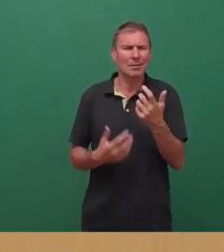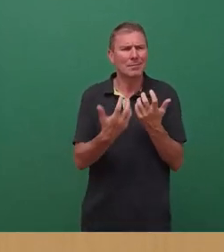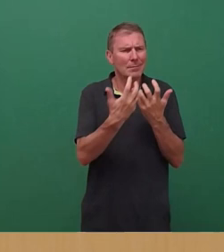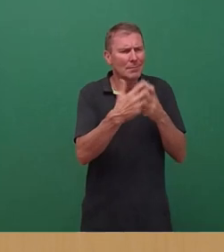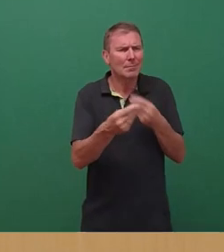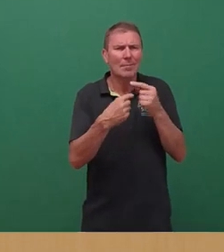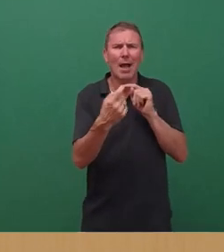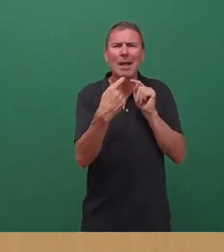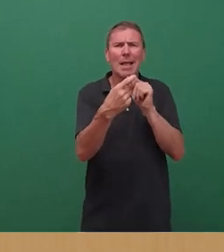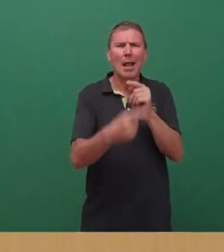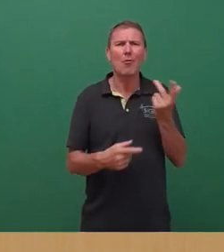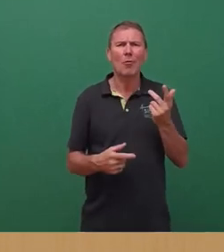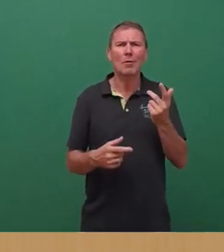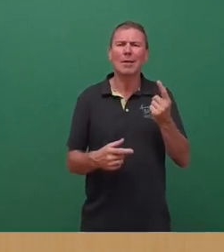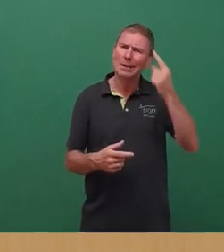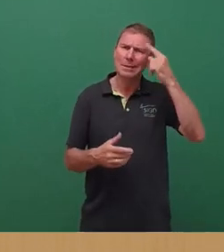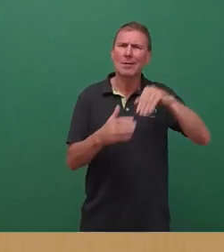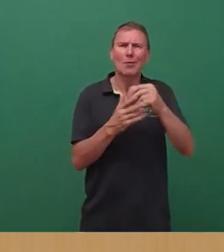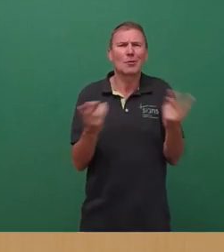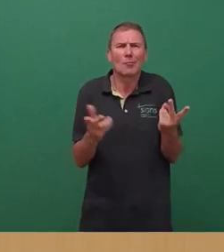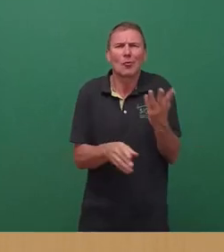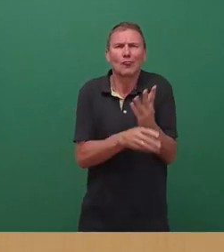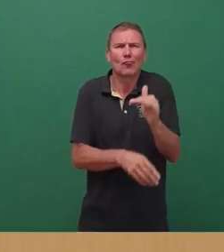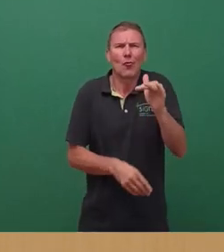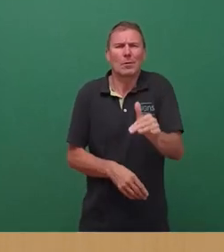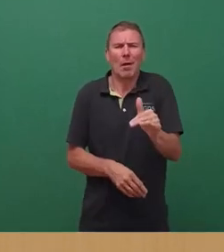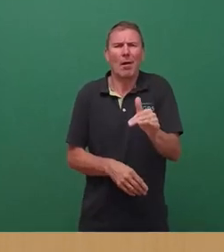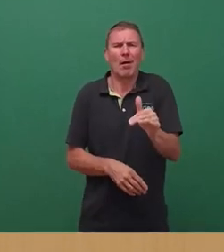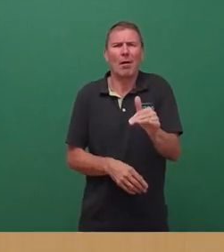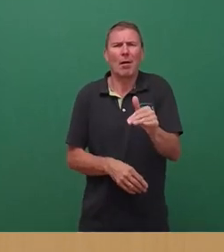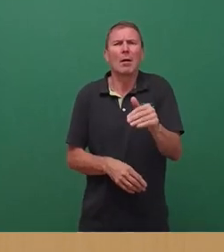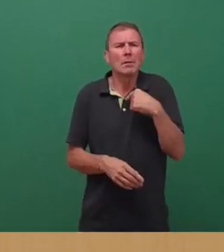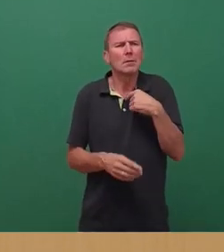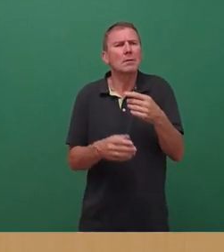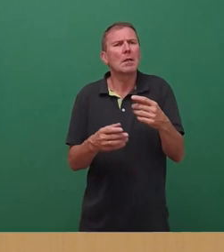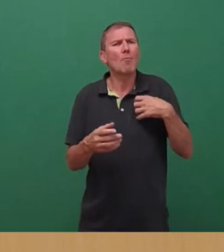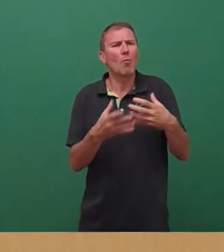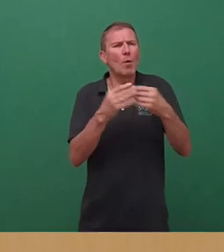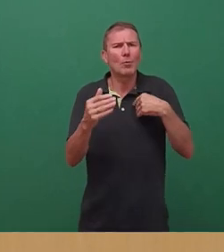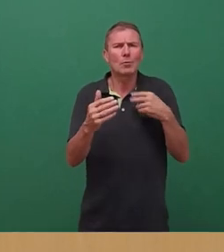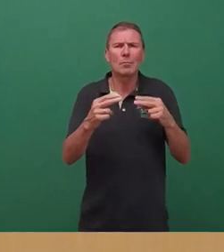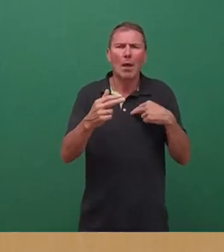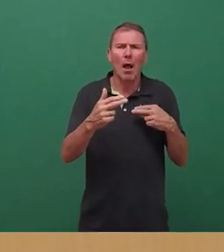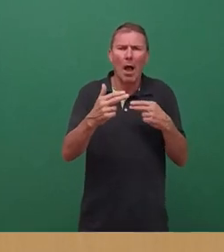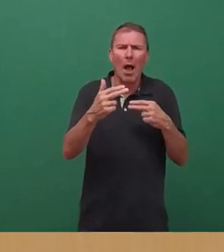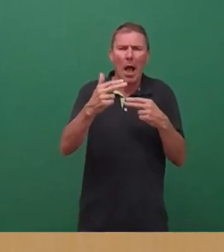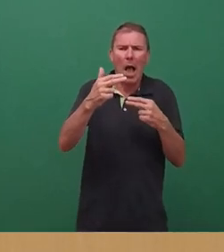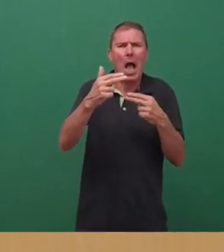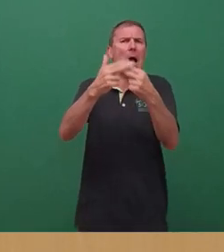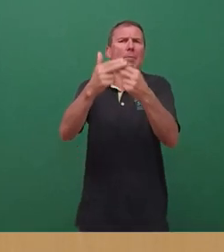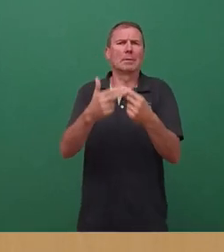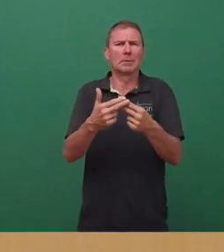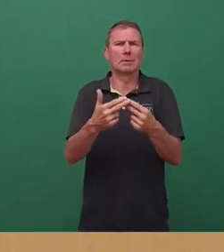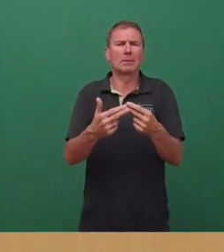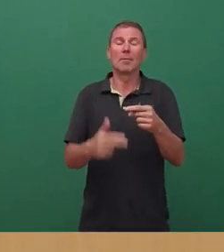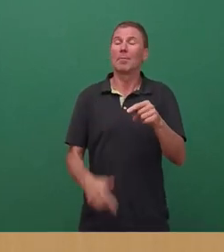Dialog und nähern uns diesen Fragestellungen. Insofern kann ich Ihnen an der Stelle auch nochmal sagen, dass